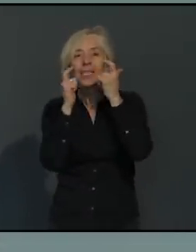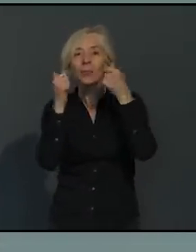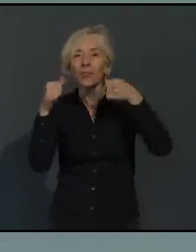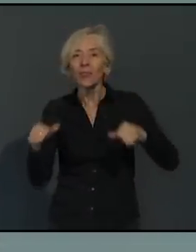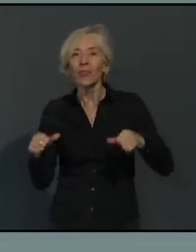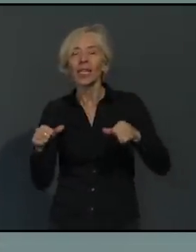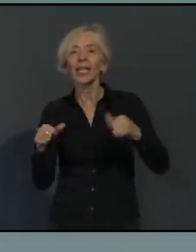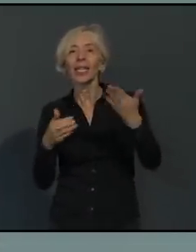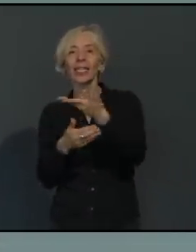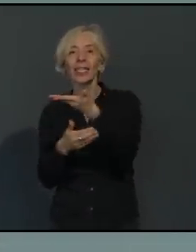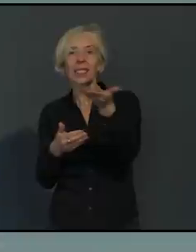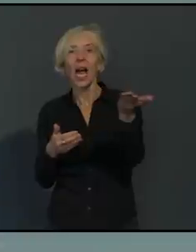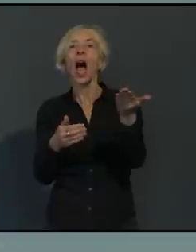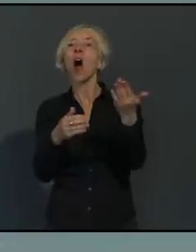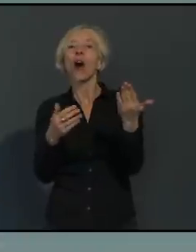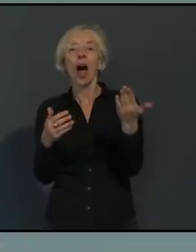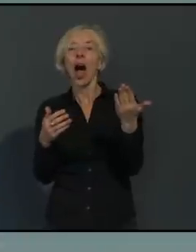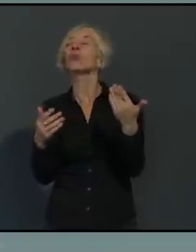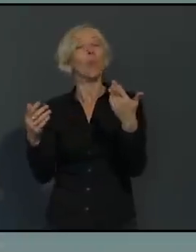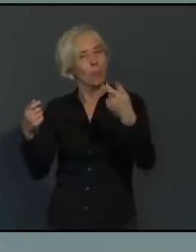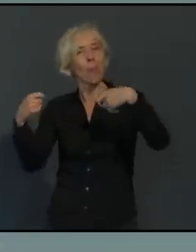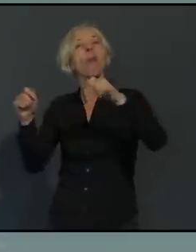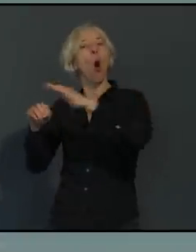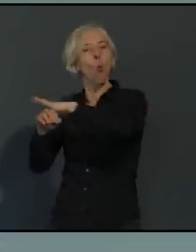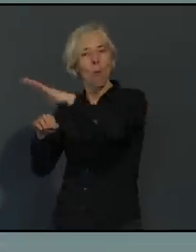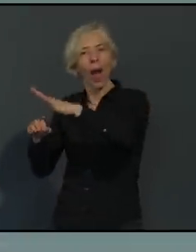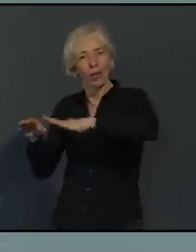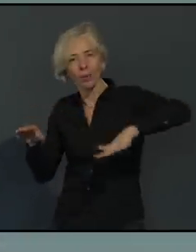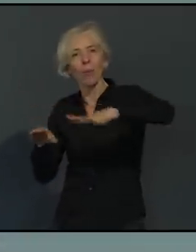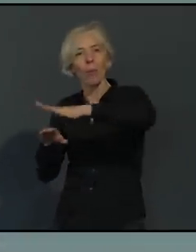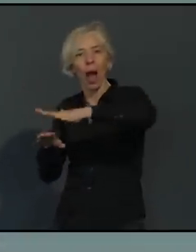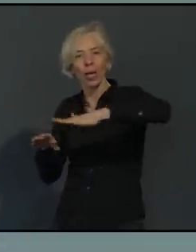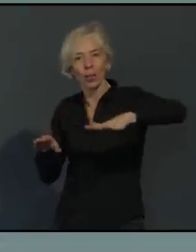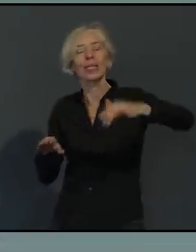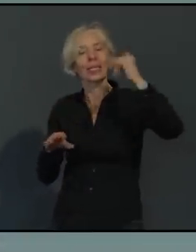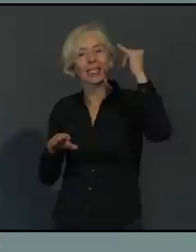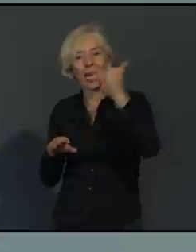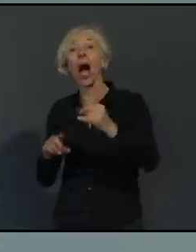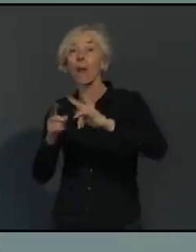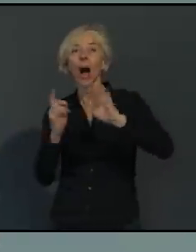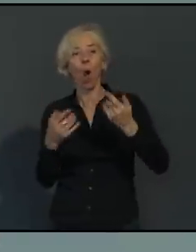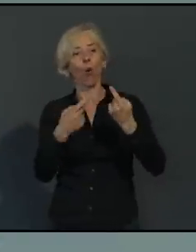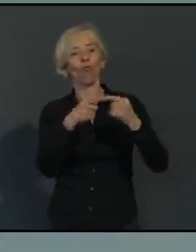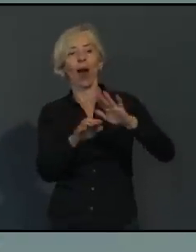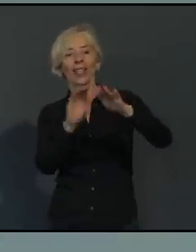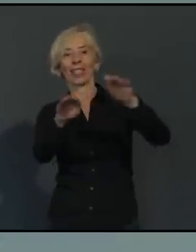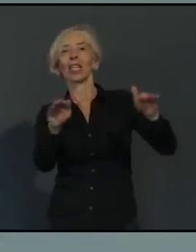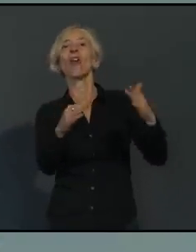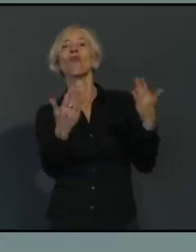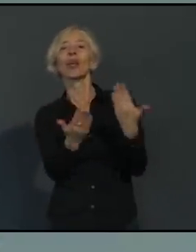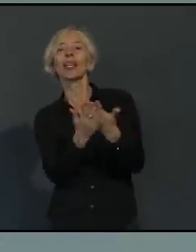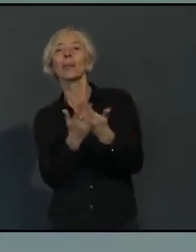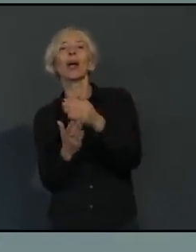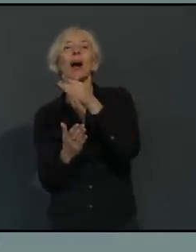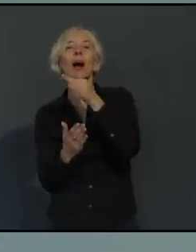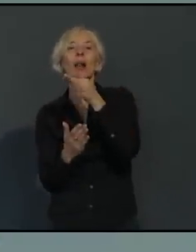oder in den stark frequentierten Stadtteilen, in diesen Gebieten wird es ein Alkoholausschankverbot geben. Hintergrund ist, dass wir in